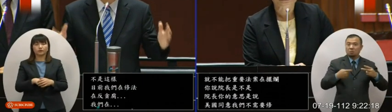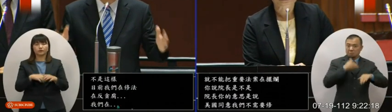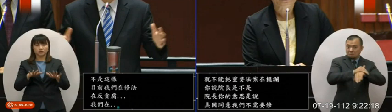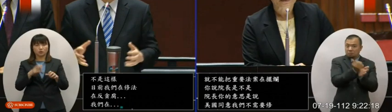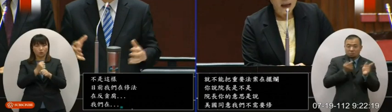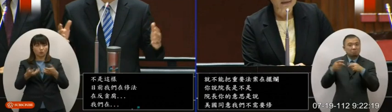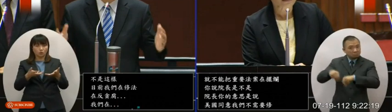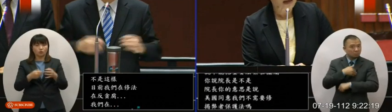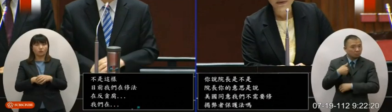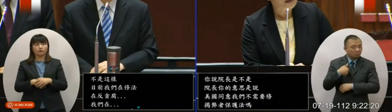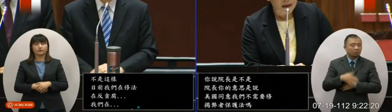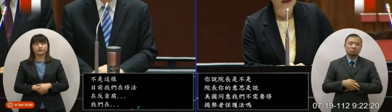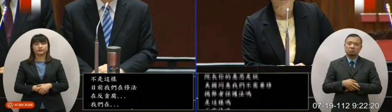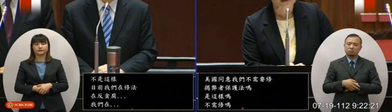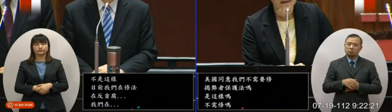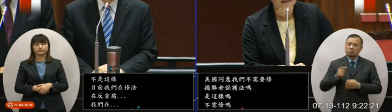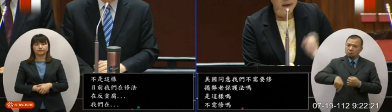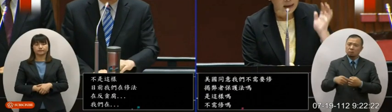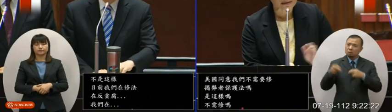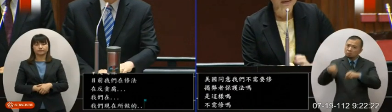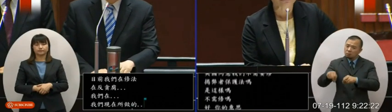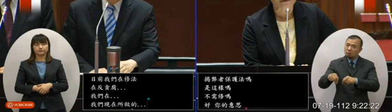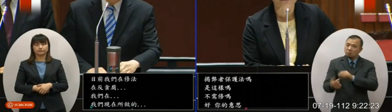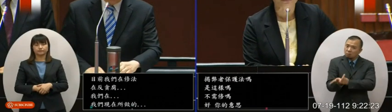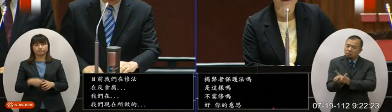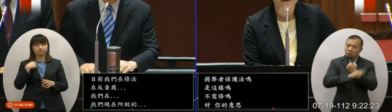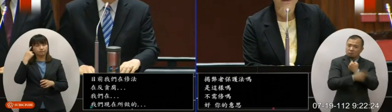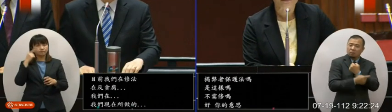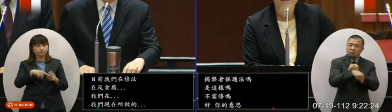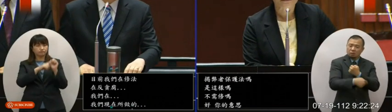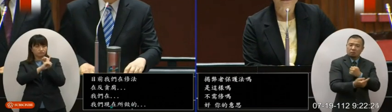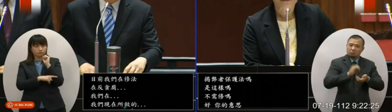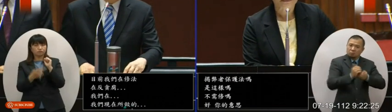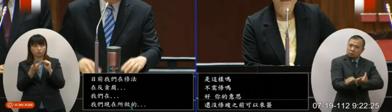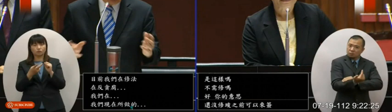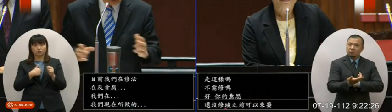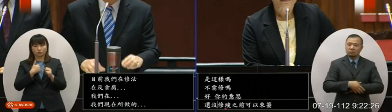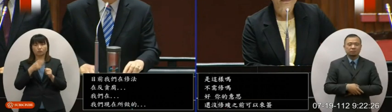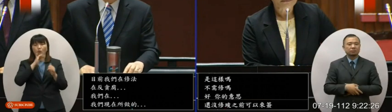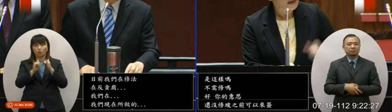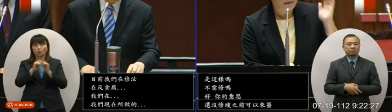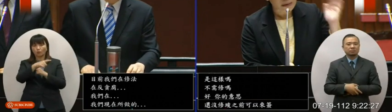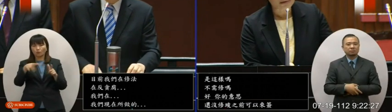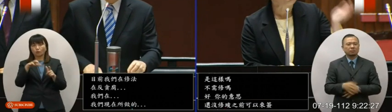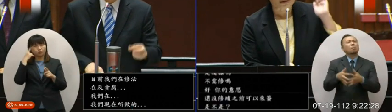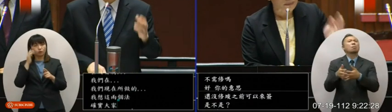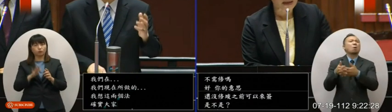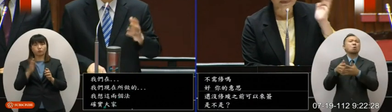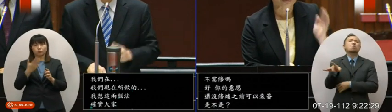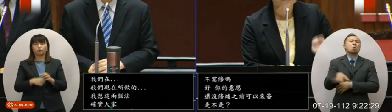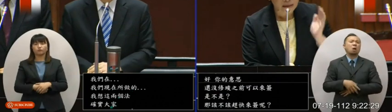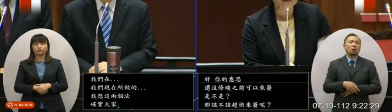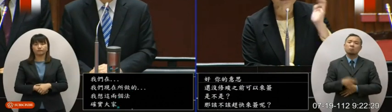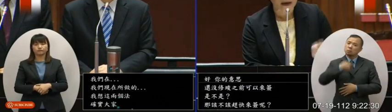我们现在所做的那该不该赶快来签呢赶快来制定这个法律呢我想这两个法确实大家都有社会各界都有美国早就有